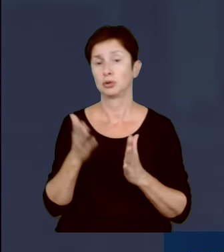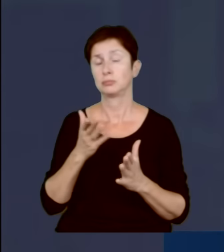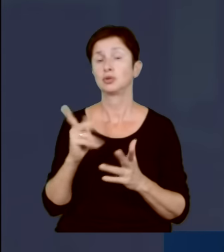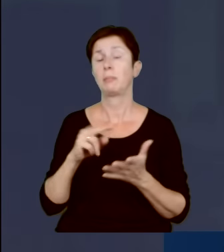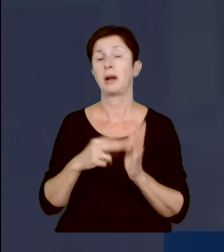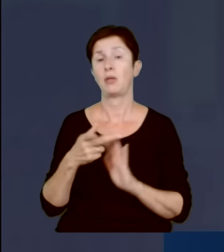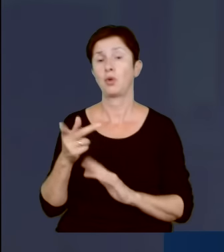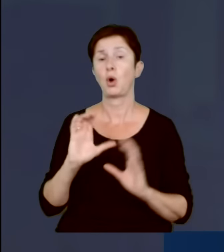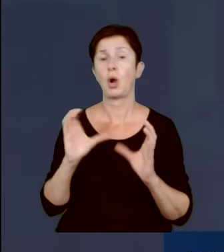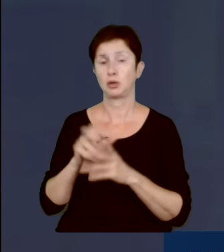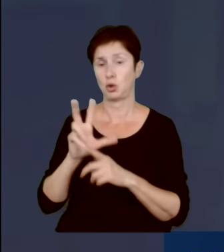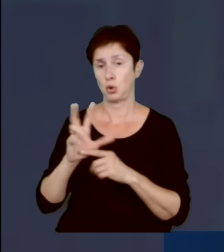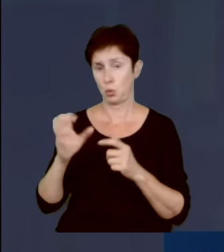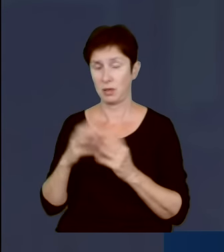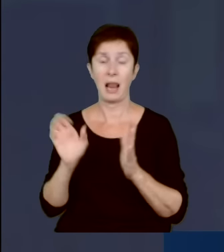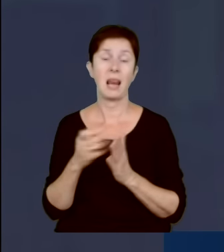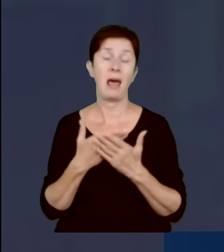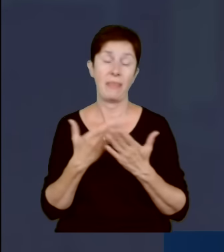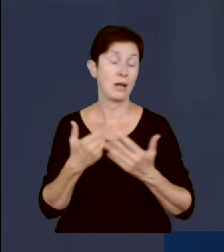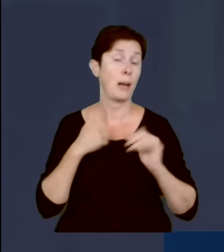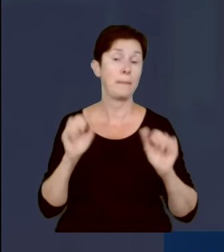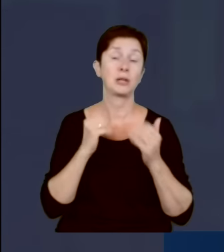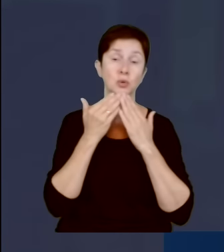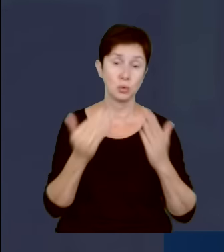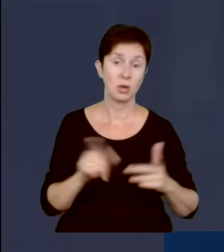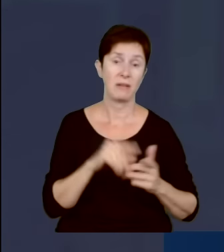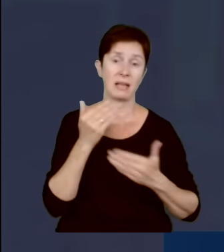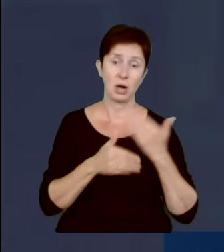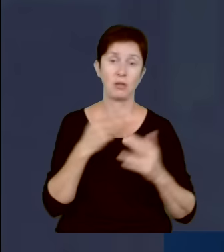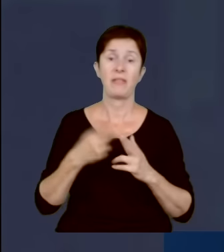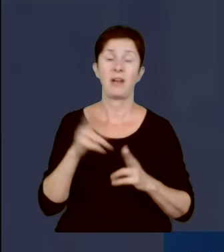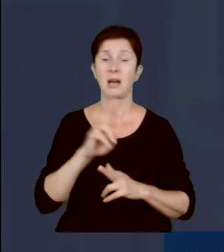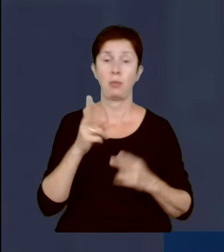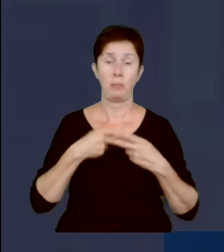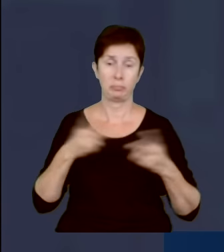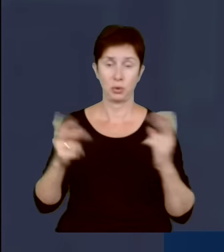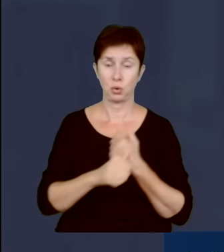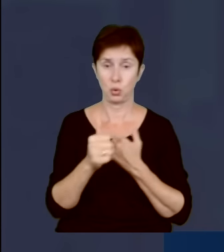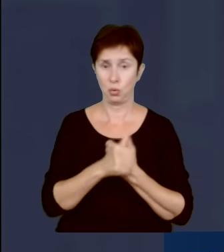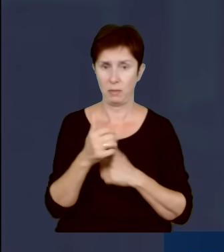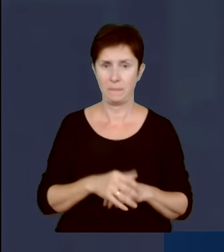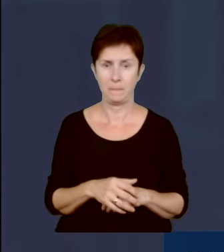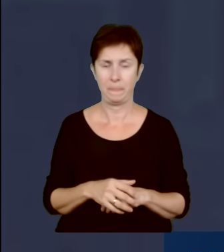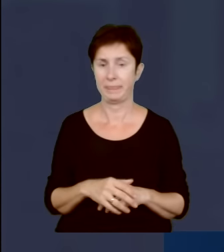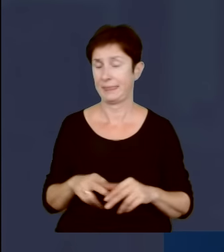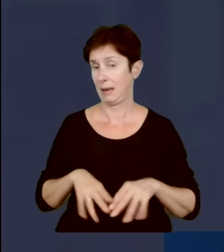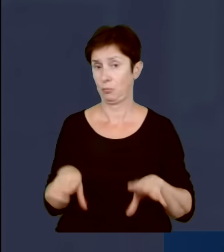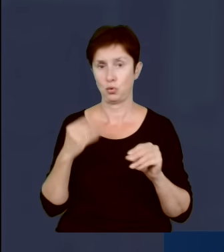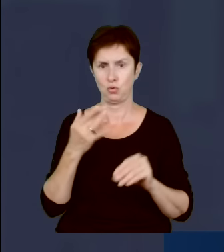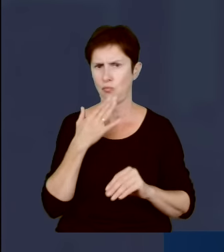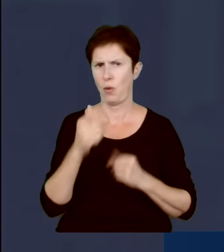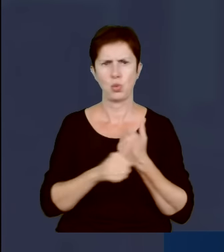raz gratuluję i dziękuję, że Telewizja Republika pokazała ten dokument. Początkowo kwestionowano, że on nie